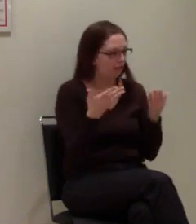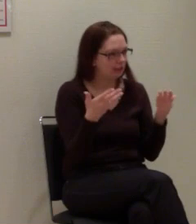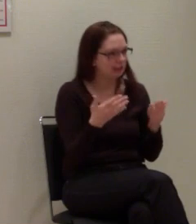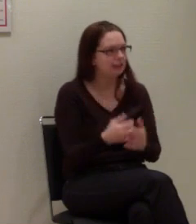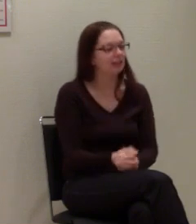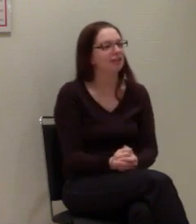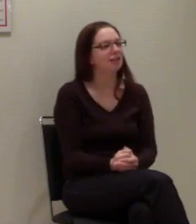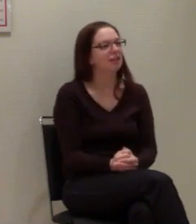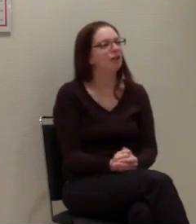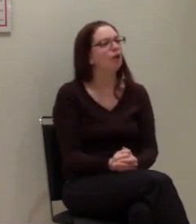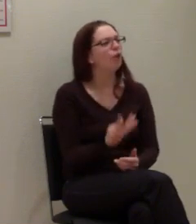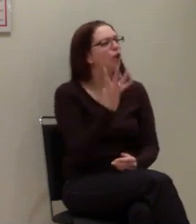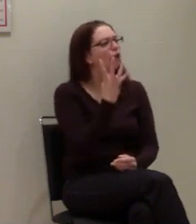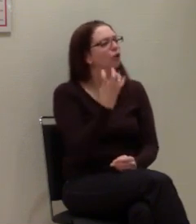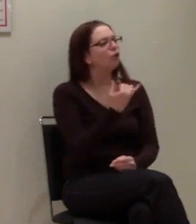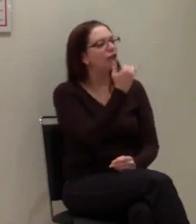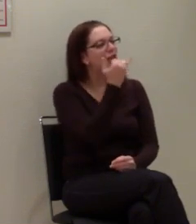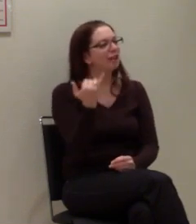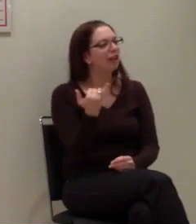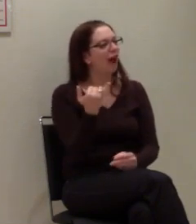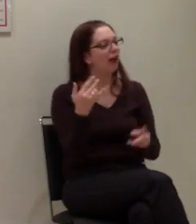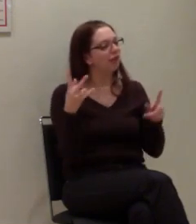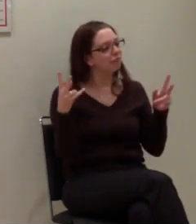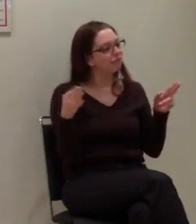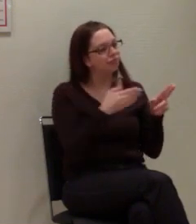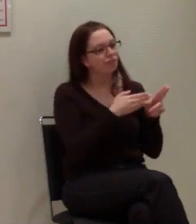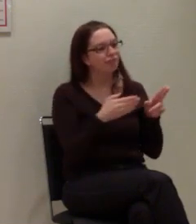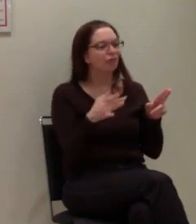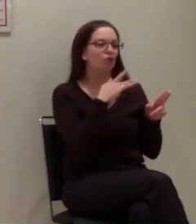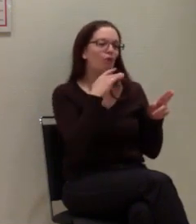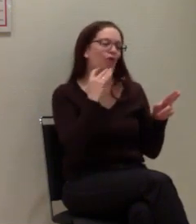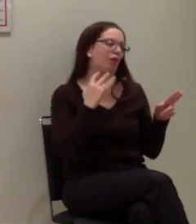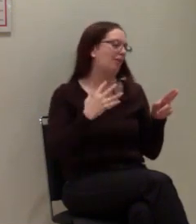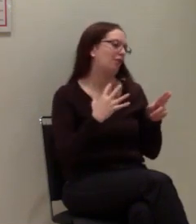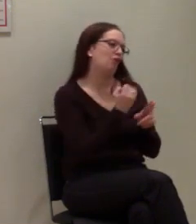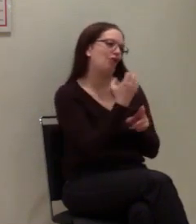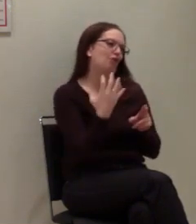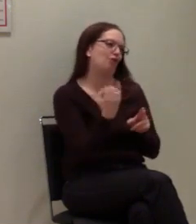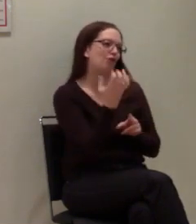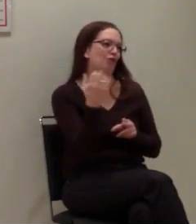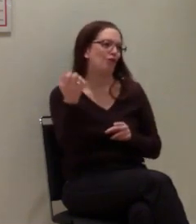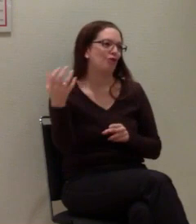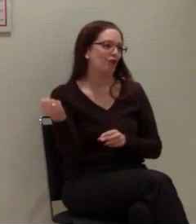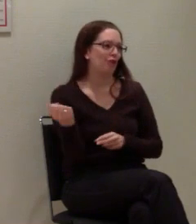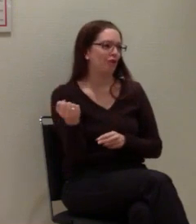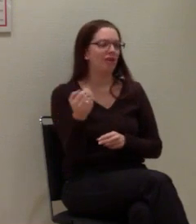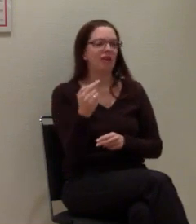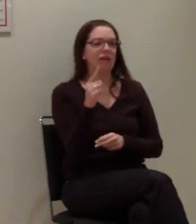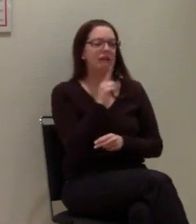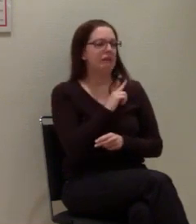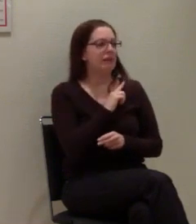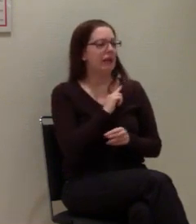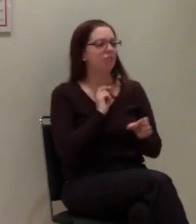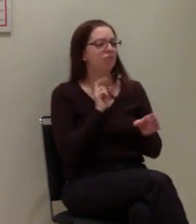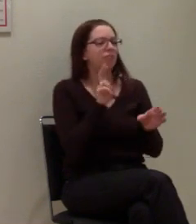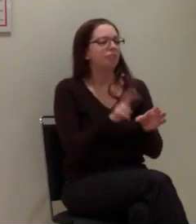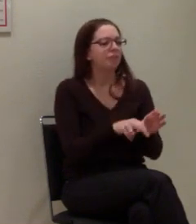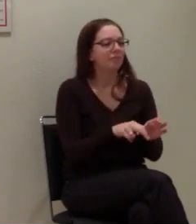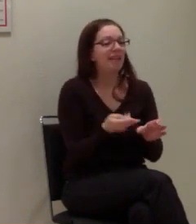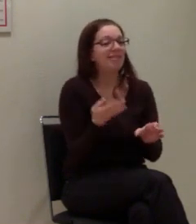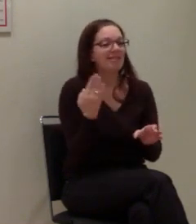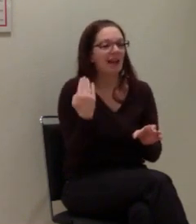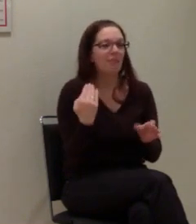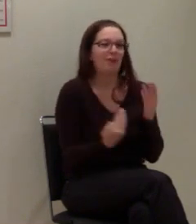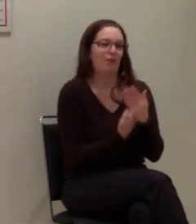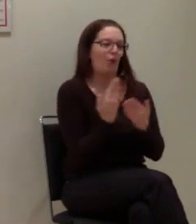Wir haben also in der Zeit ein bisschen was bewegt. Ich bin da damals auch erst eingestiegen, als wir mit der Handyordnung gestartet haben.